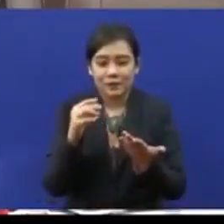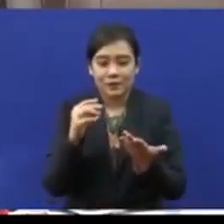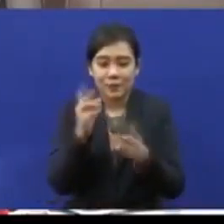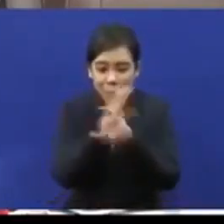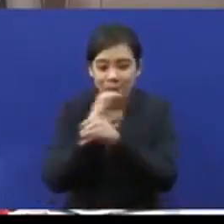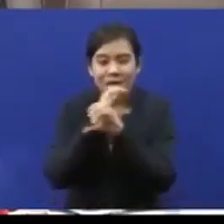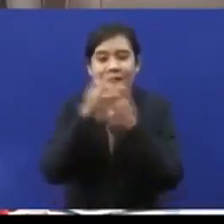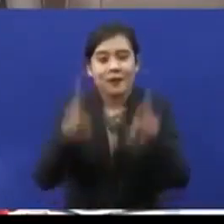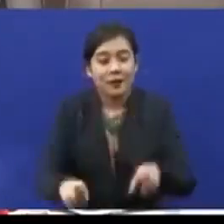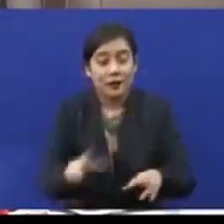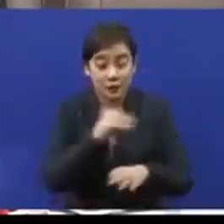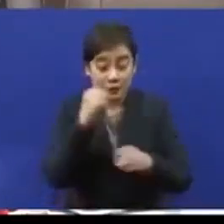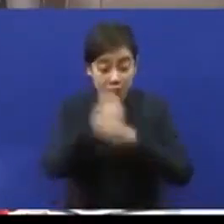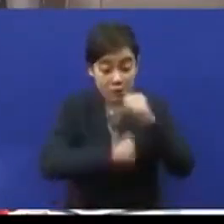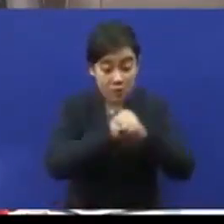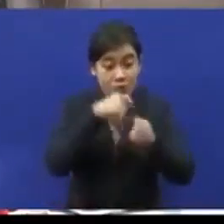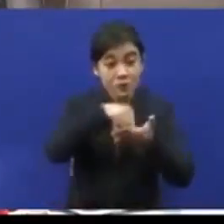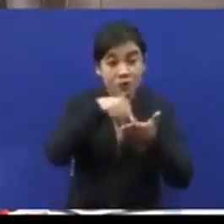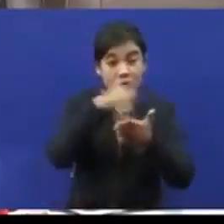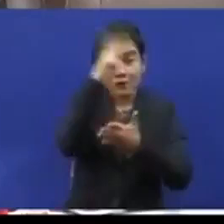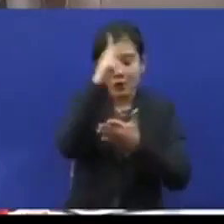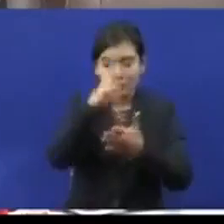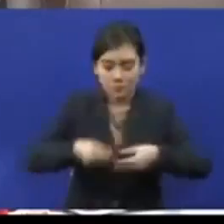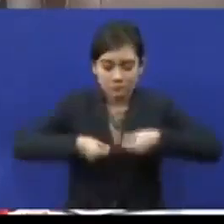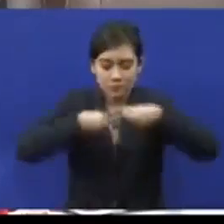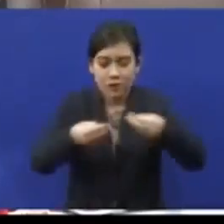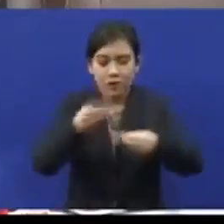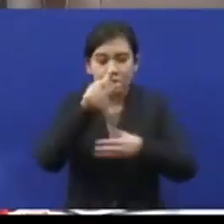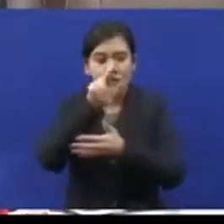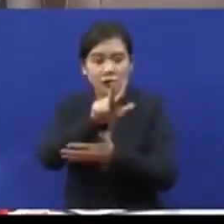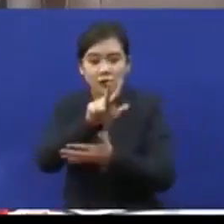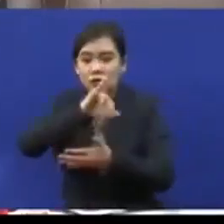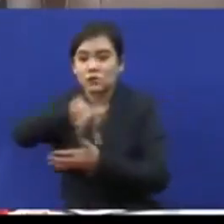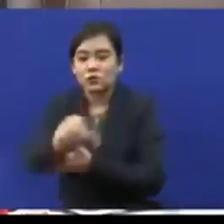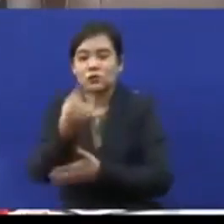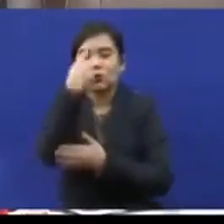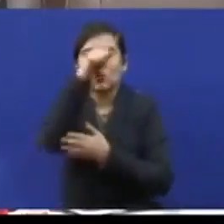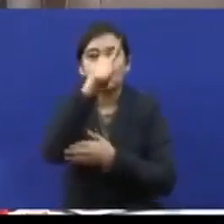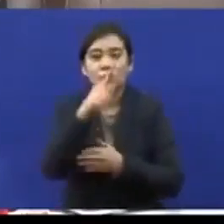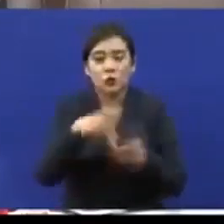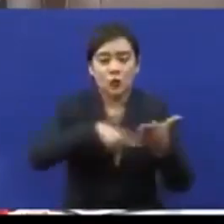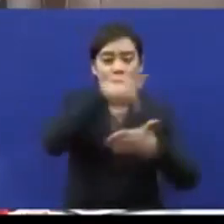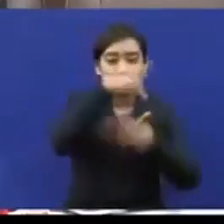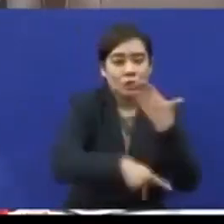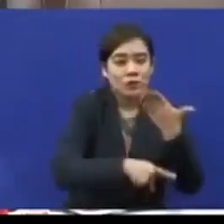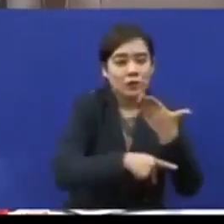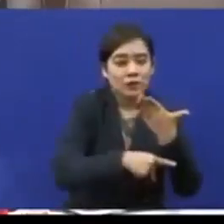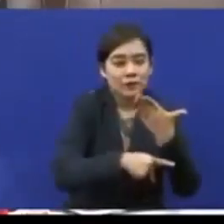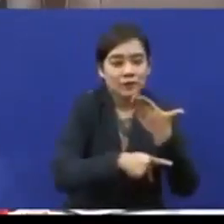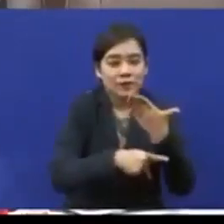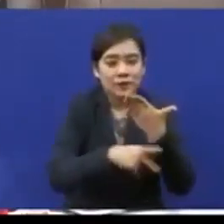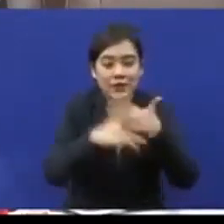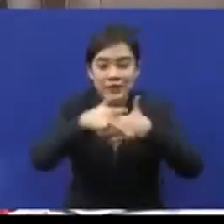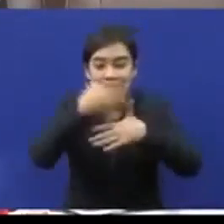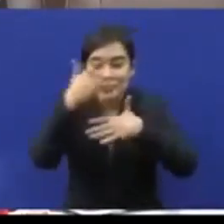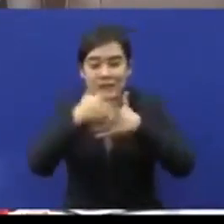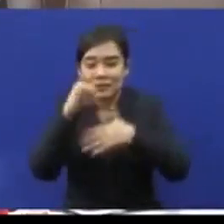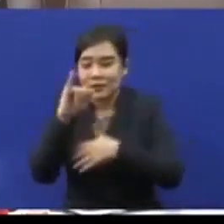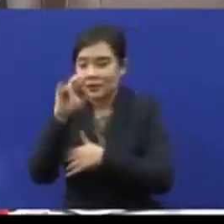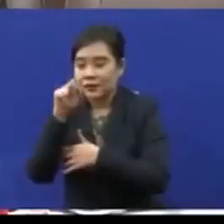Tahun ini, Kerajaan Negeri juga memberi peruntukan 3 juta untuk program intervensi awal, early